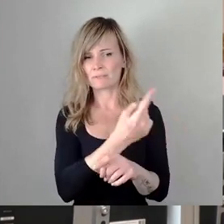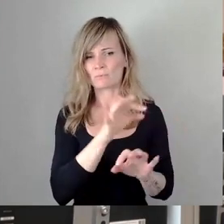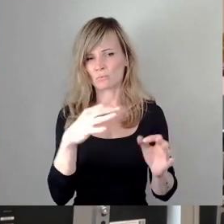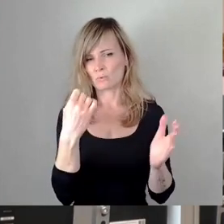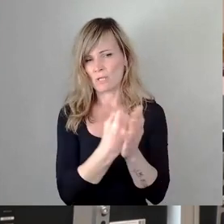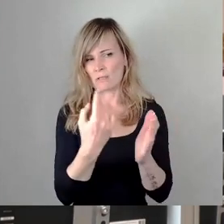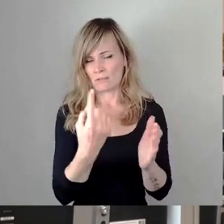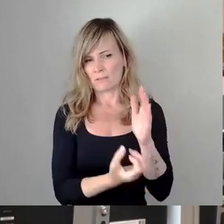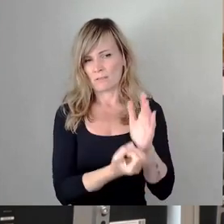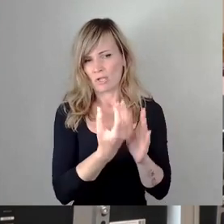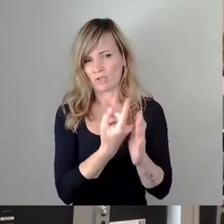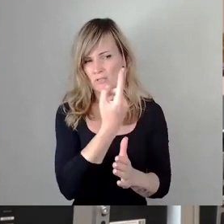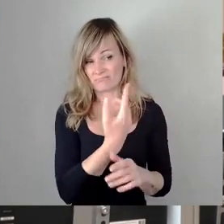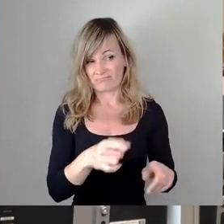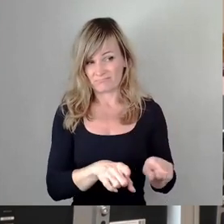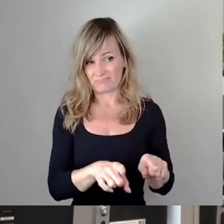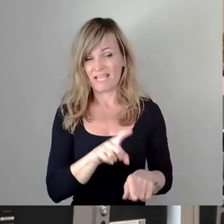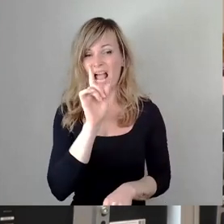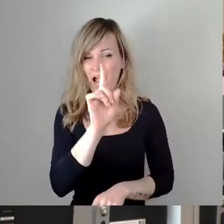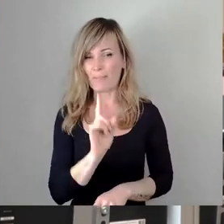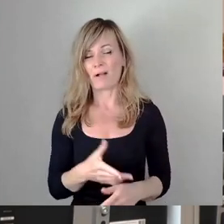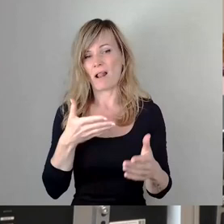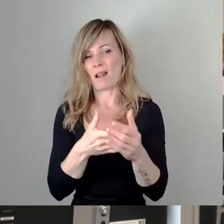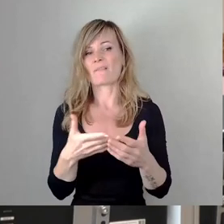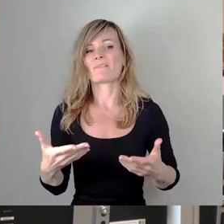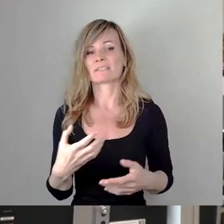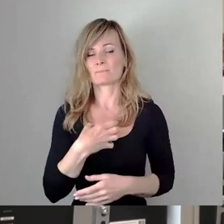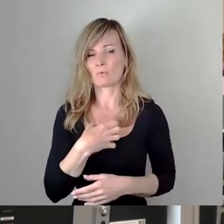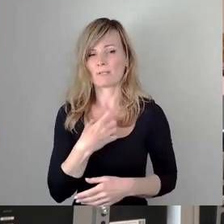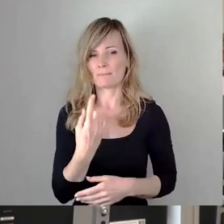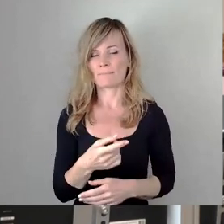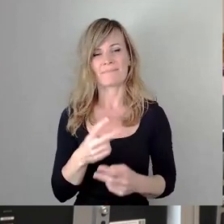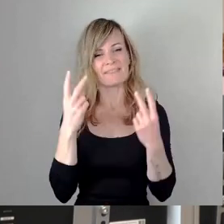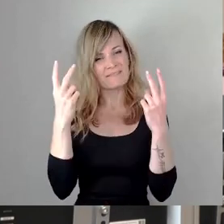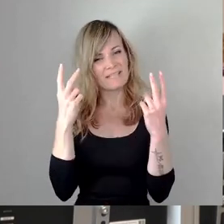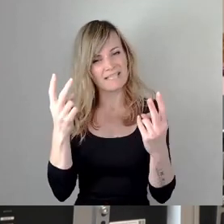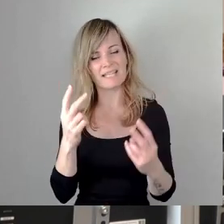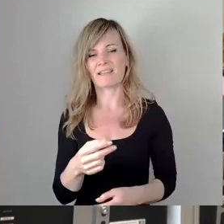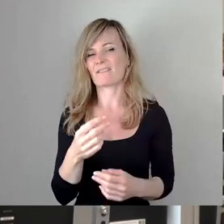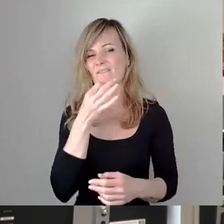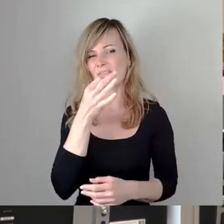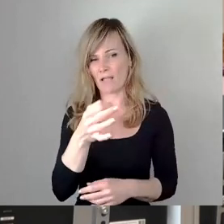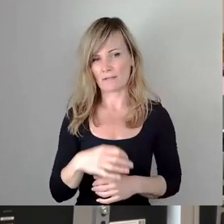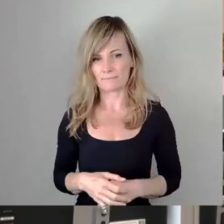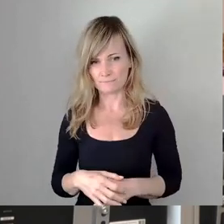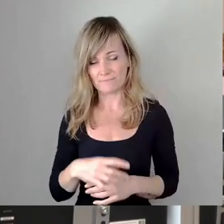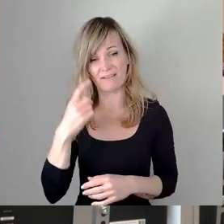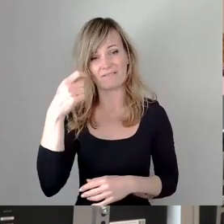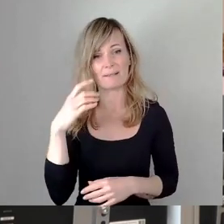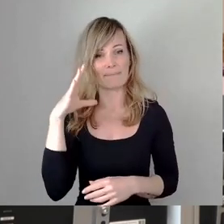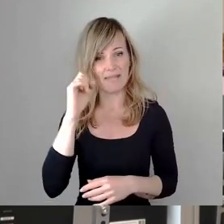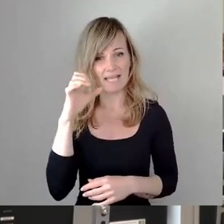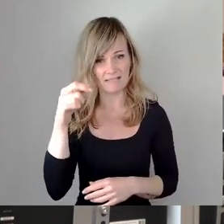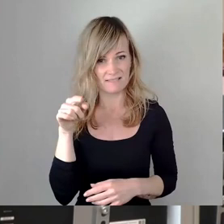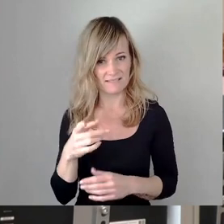hakt oder krankt das Ganze nämlich. Denn wir müssen uns, die Kernfrage ist letztendlich, ob die Filmnächte, die Durchführung der Filmnächte